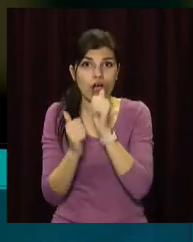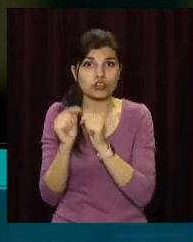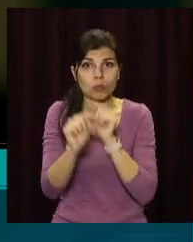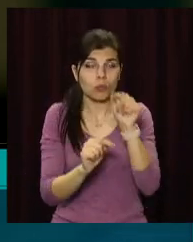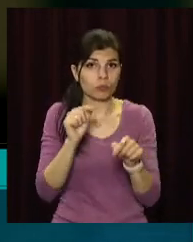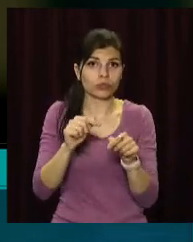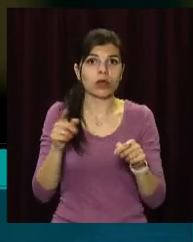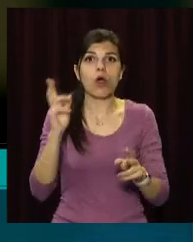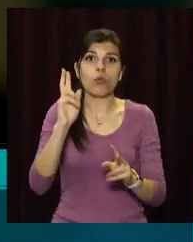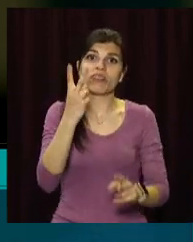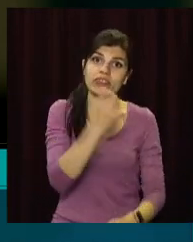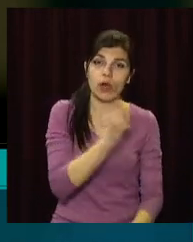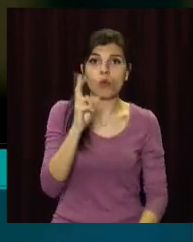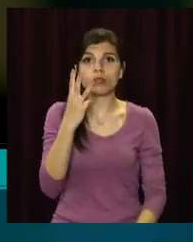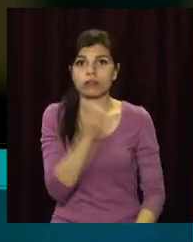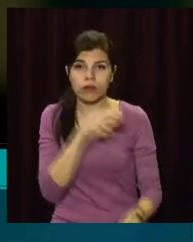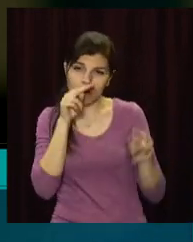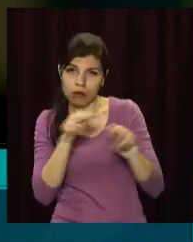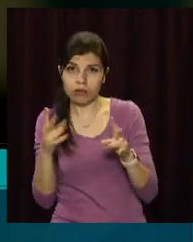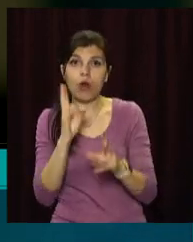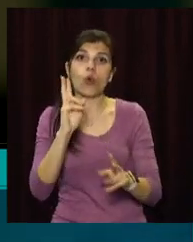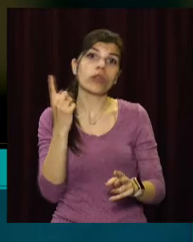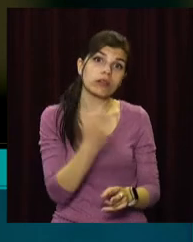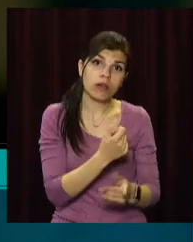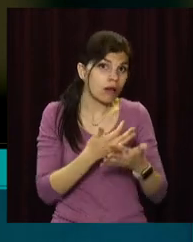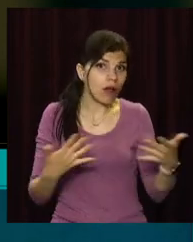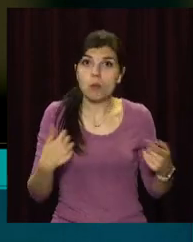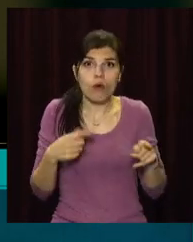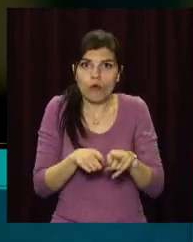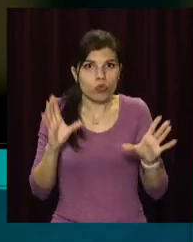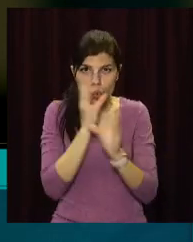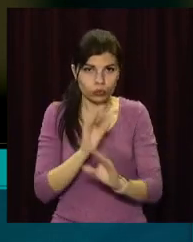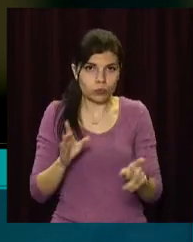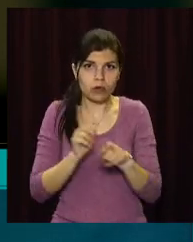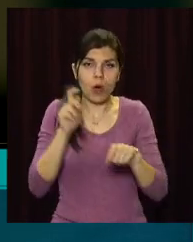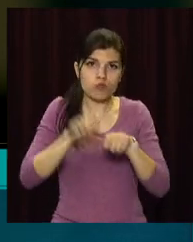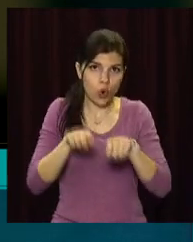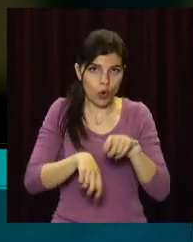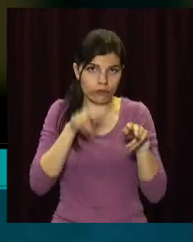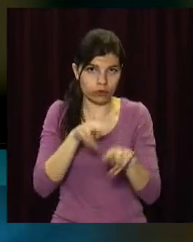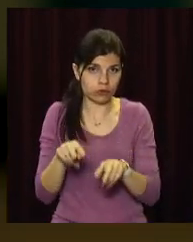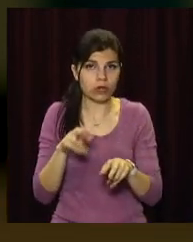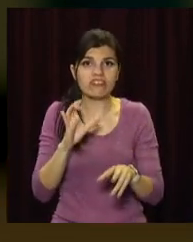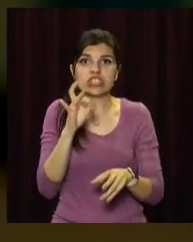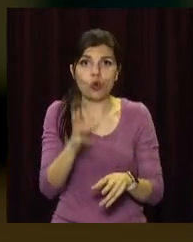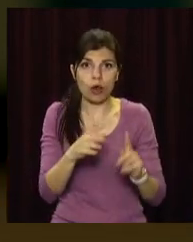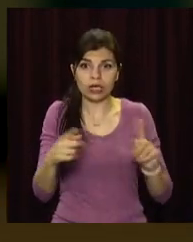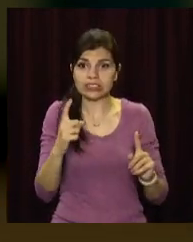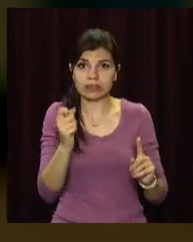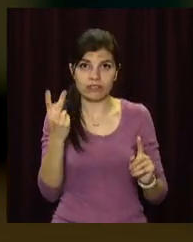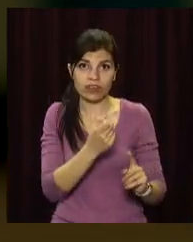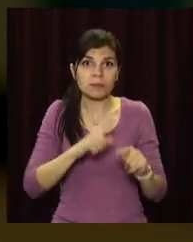тижні, кому три тижні, кому тижні. Ми не встигаємо провести експертизи в срок, який би